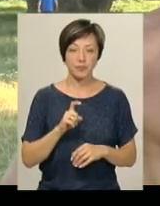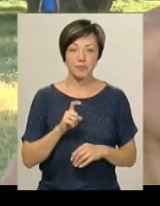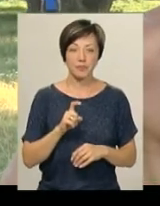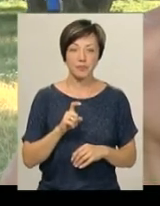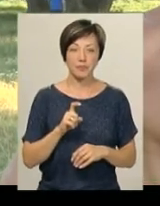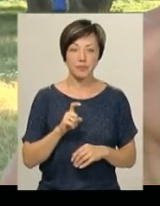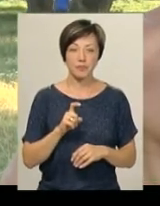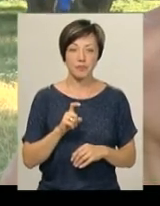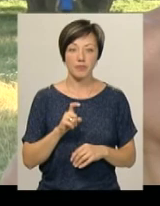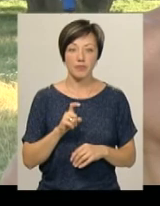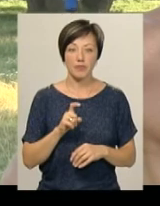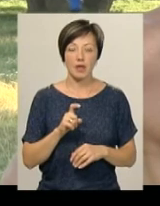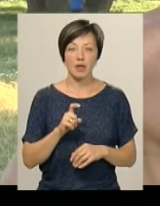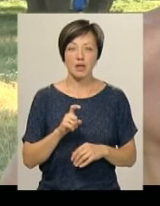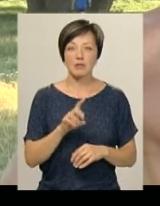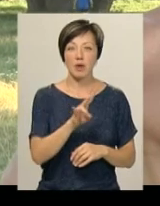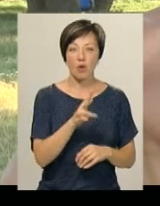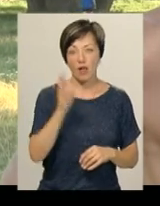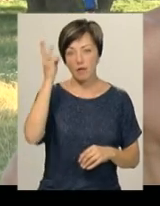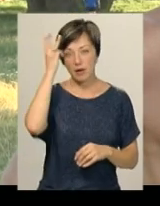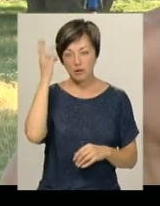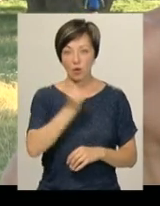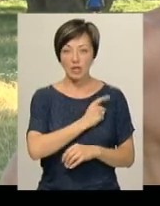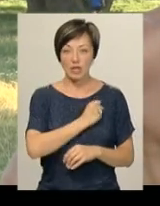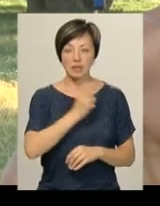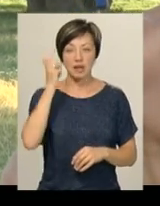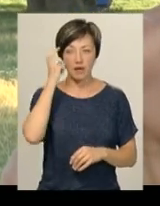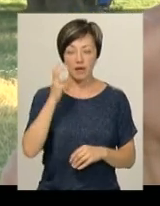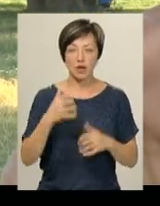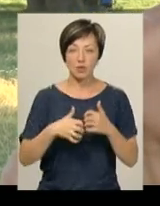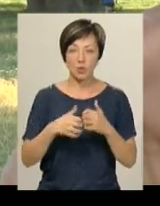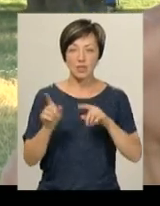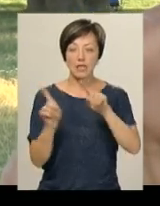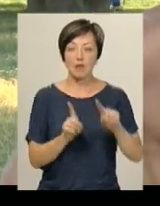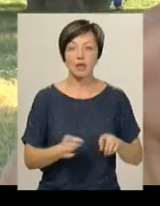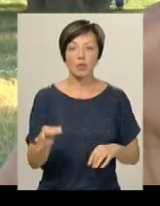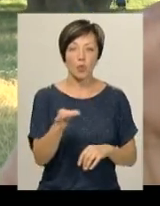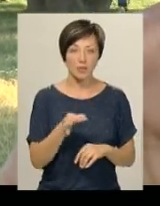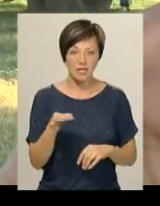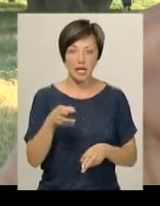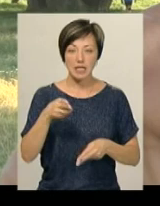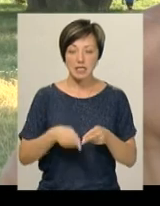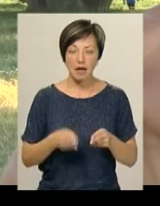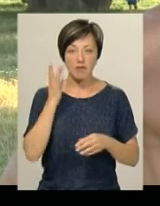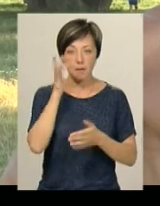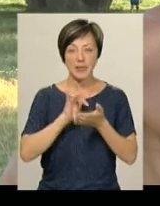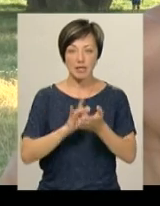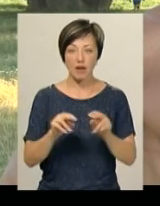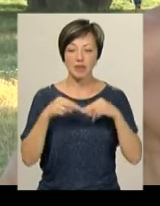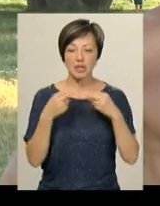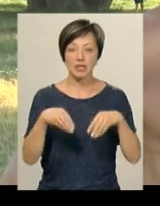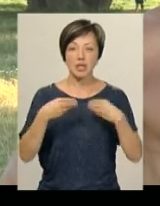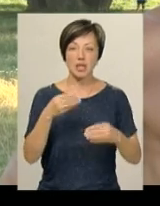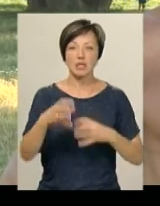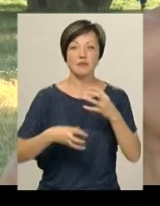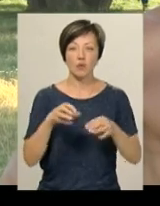офіційних українських представництв. З Миколаєва, Хмельницького, Одеси, Києва, Херсона та Закарпатської області. Кінцева мета федерації – надання